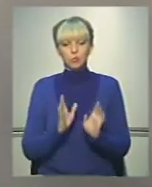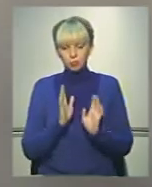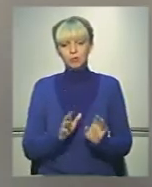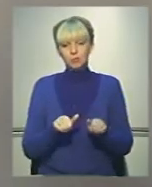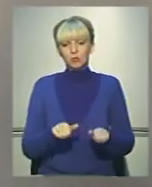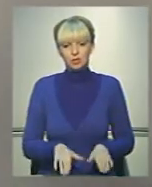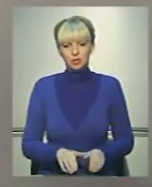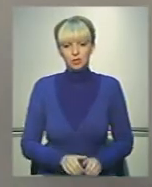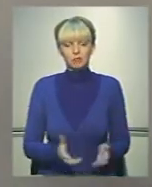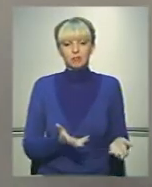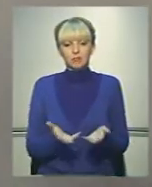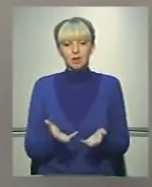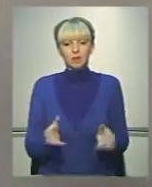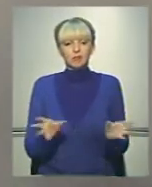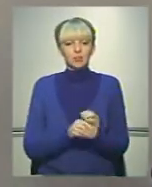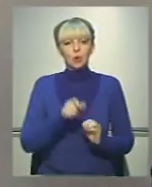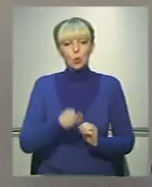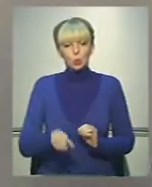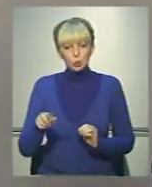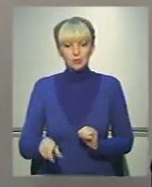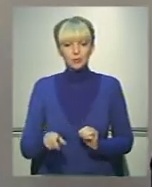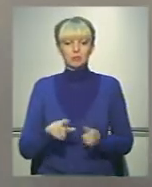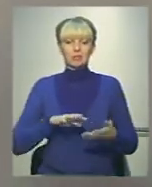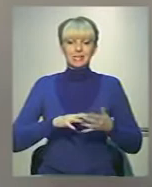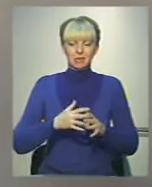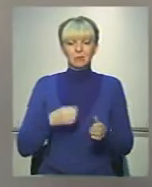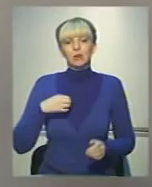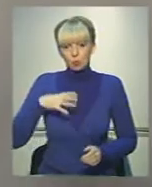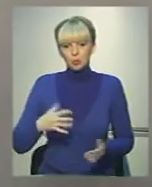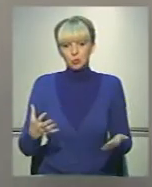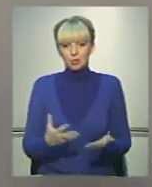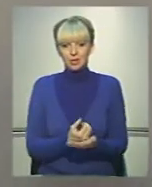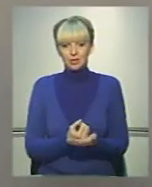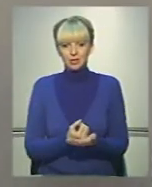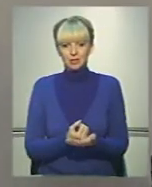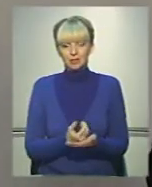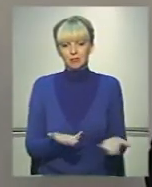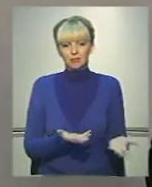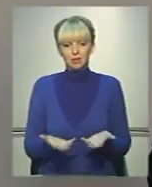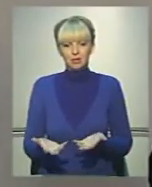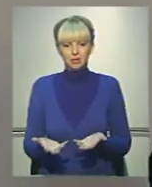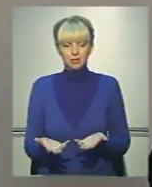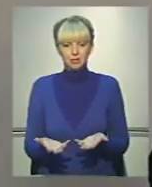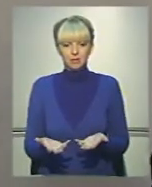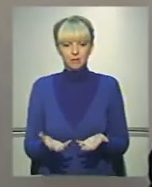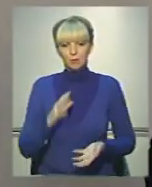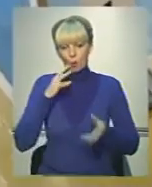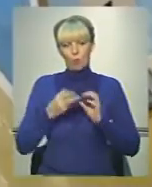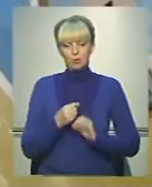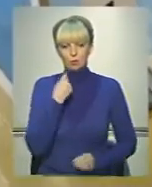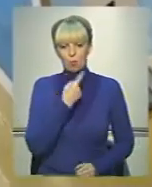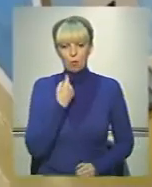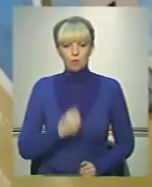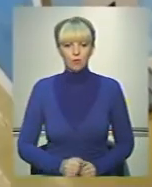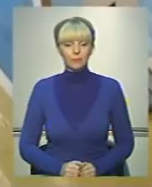будемо вирішувати. Якось з людьми, з селами, мусимо не йти в якусь спільну мову.